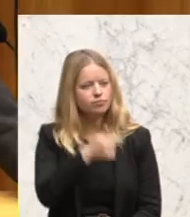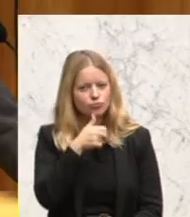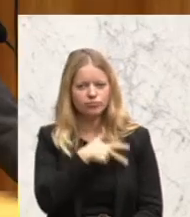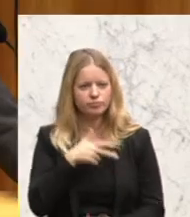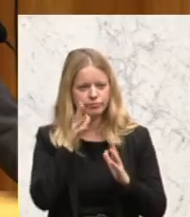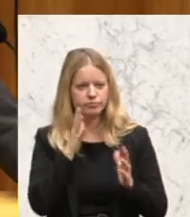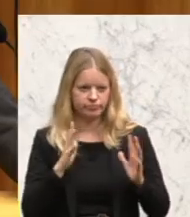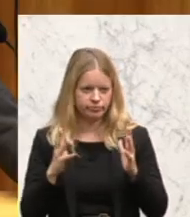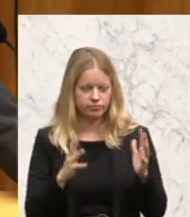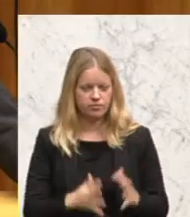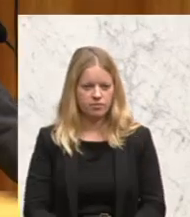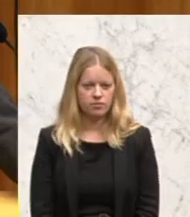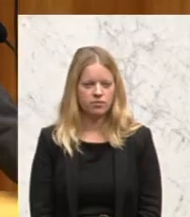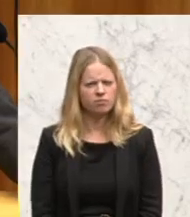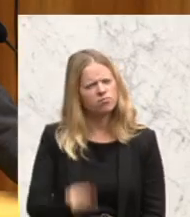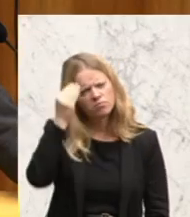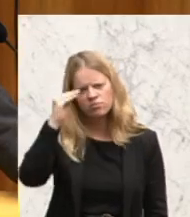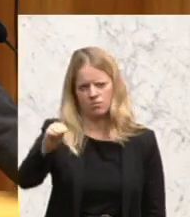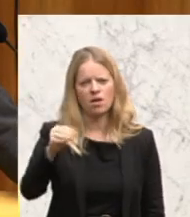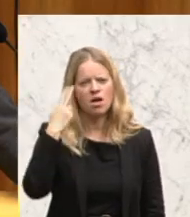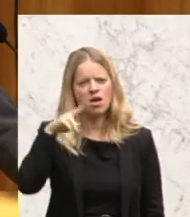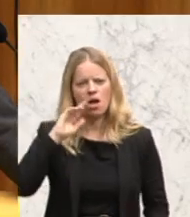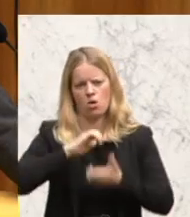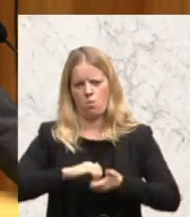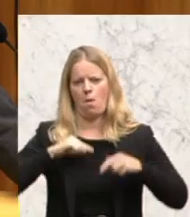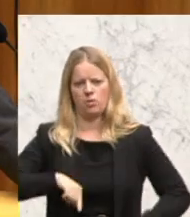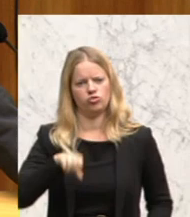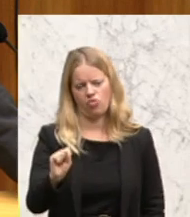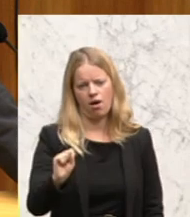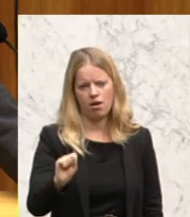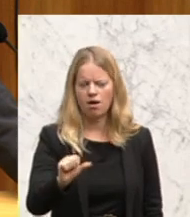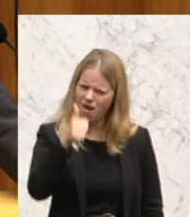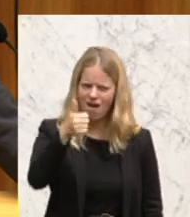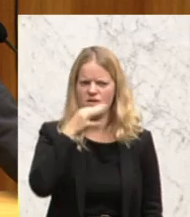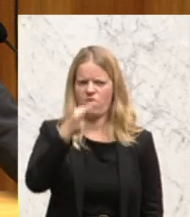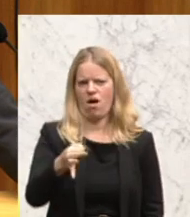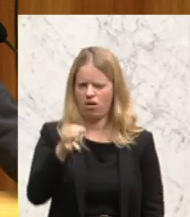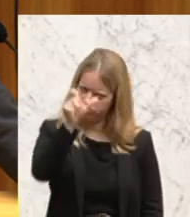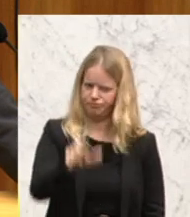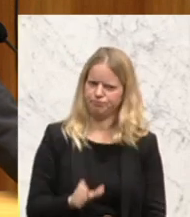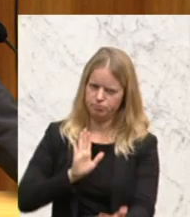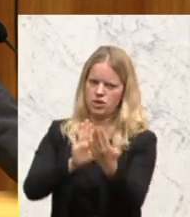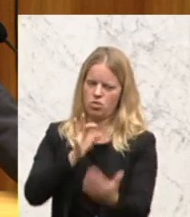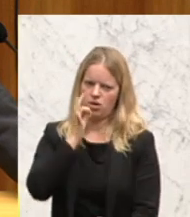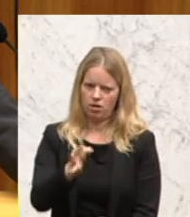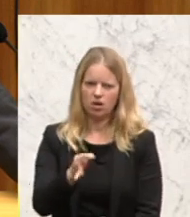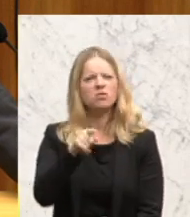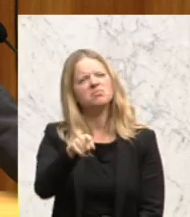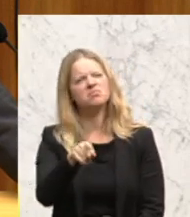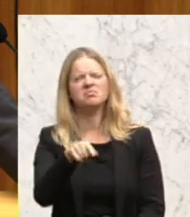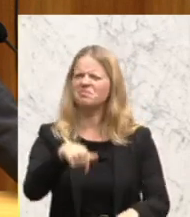Herr Klubobmann-Strache, ich frage Sie persönlich eines. Wenn in Wien alles schlecht ist